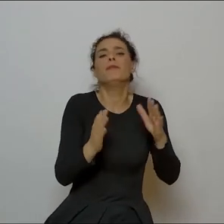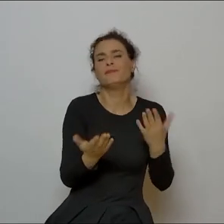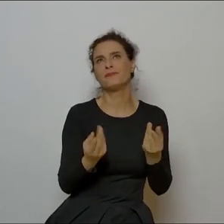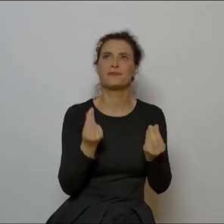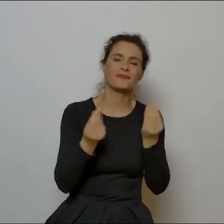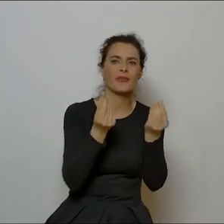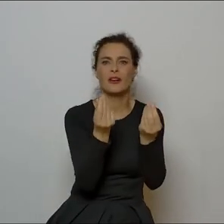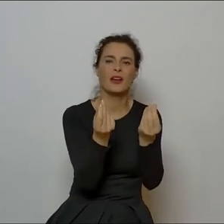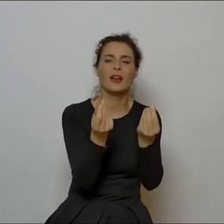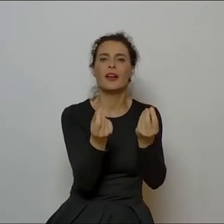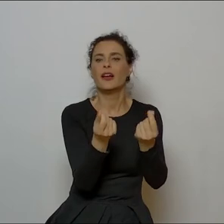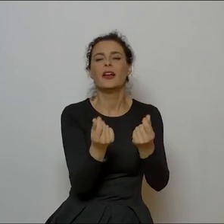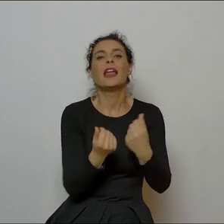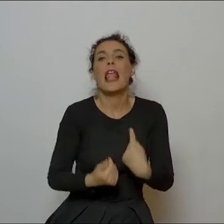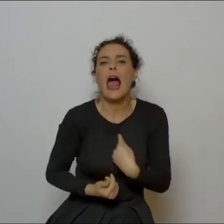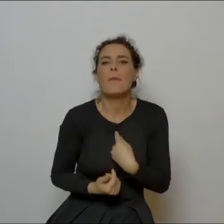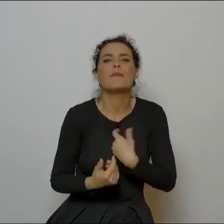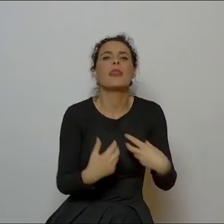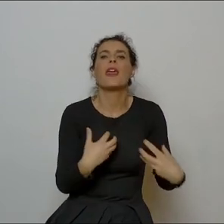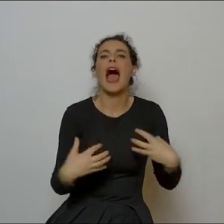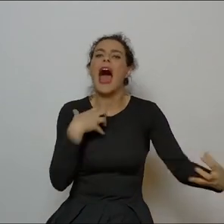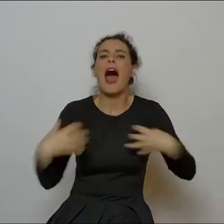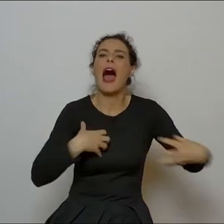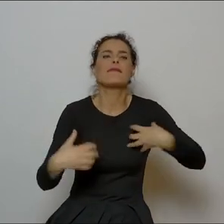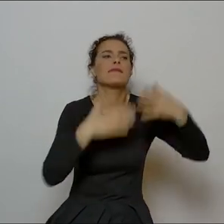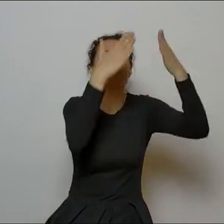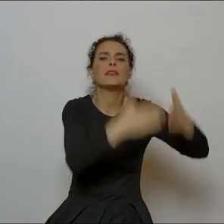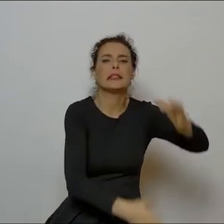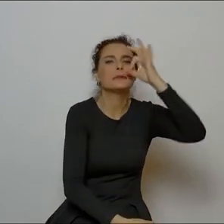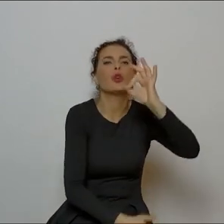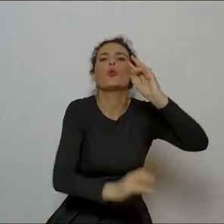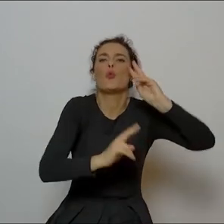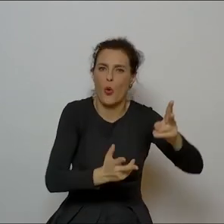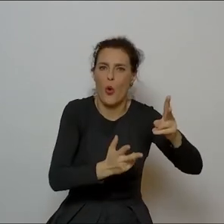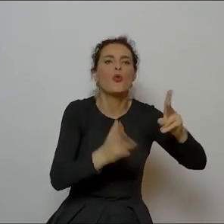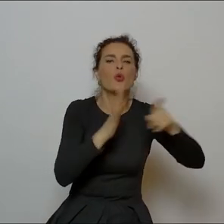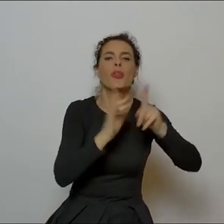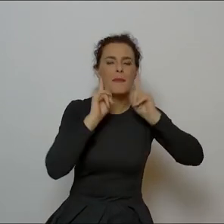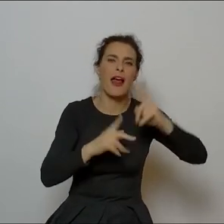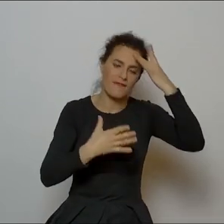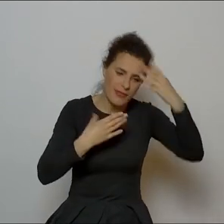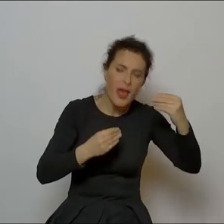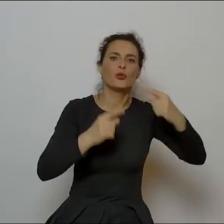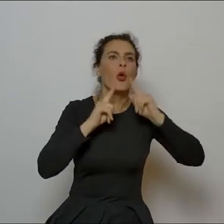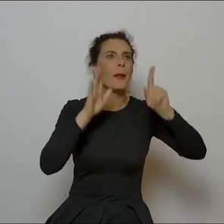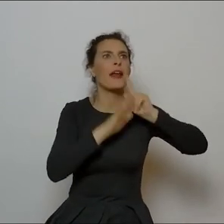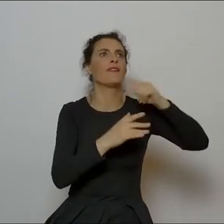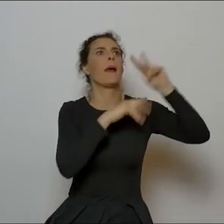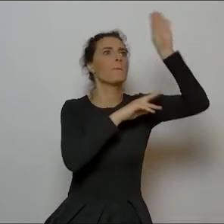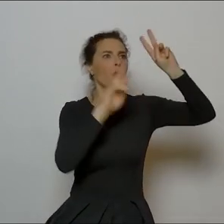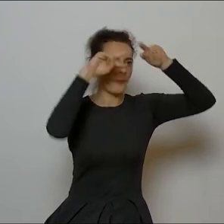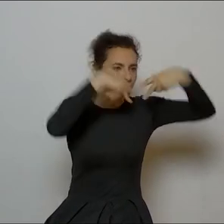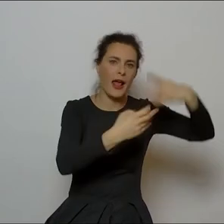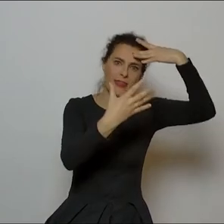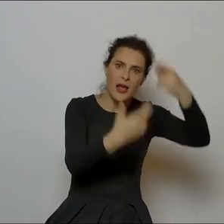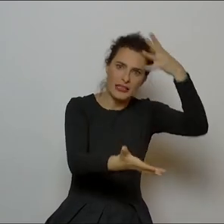bo dla mnie dobry artysta, taki, który naprawdę czerpie ze swojego potencjału, tak jak Pan Bóg zaplanował, to